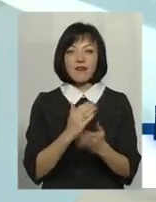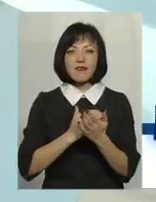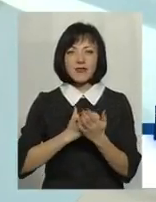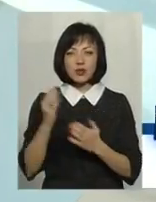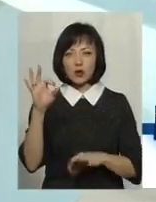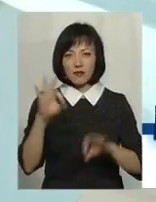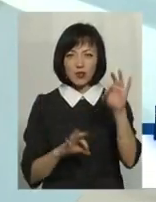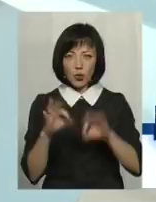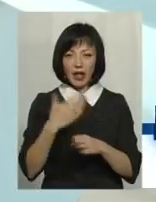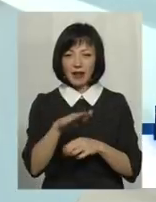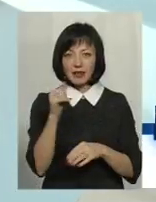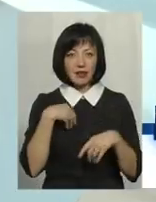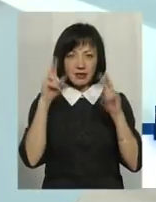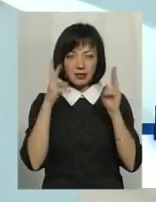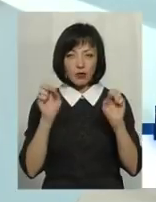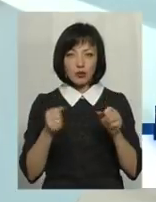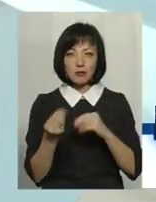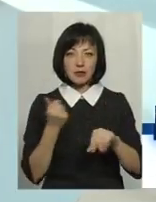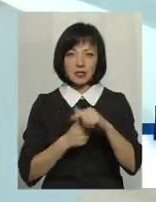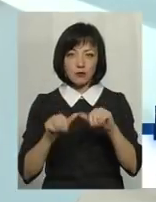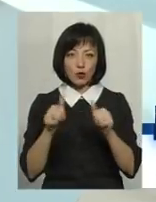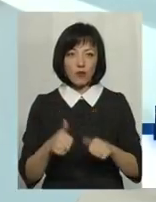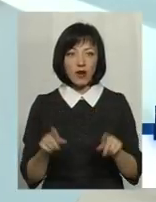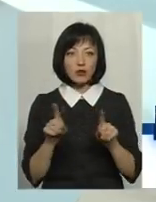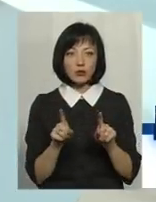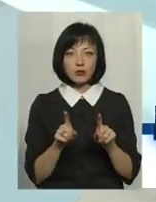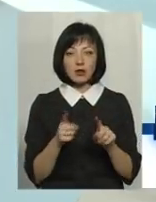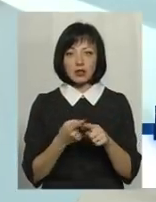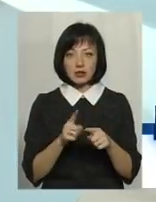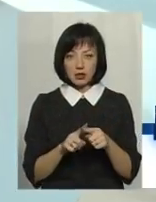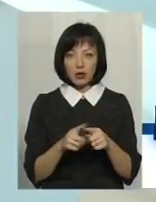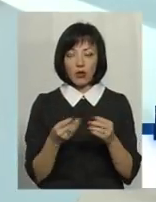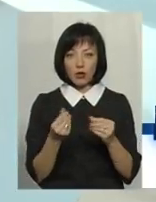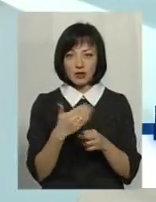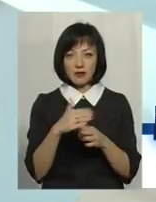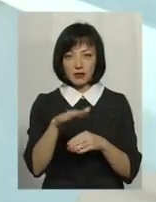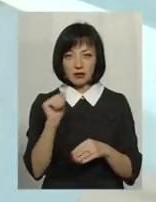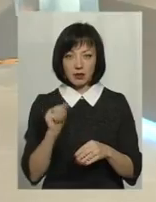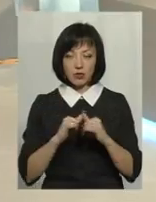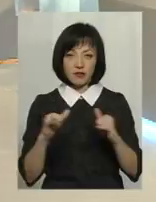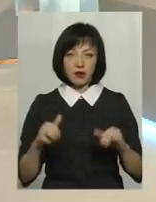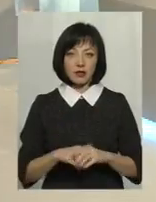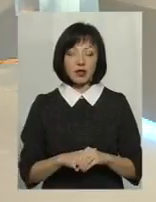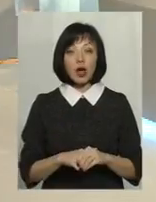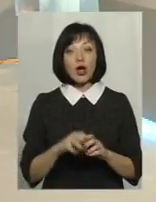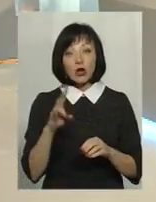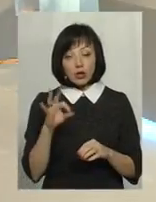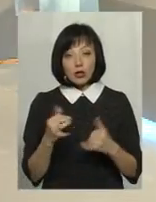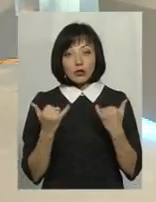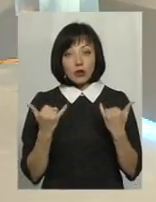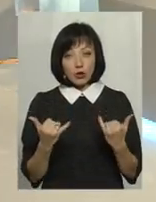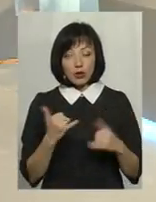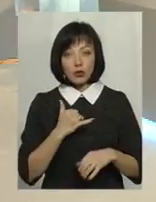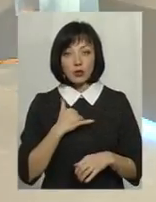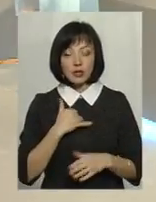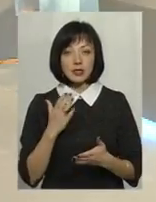за рахунок яких, я навіть не знаю, які можна бізнес формувати, щоб за рахунок кредитних коштів його розвивати. Разом з тим, і сьогодні в